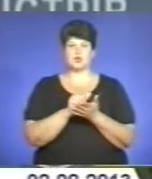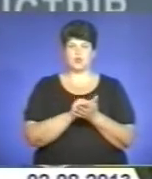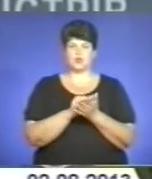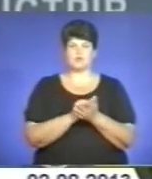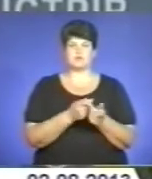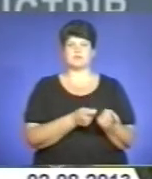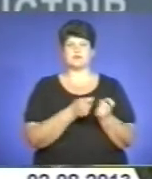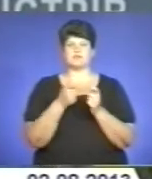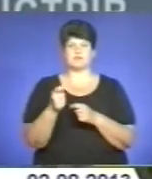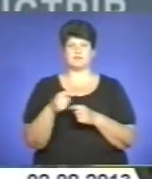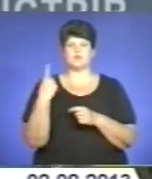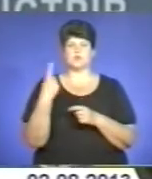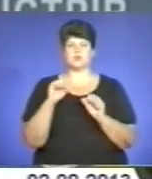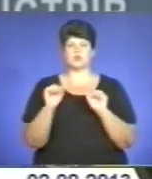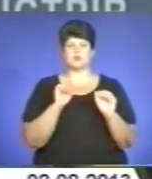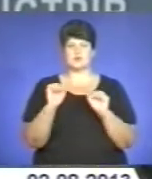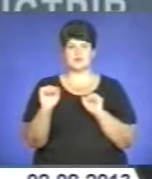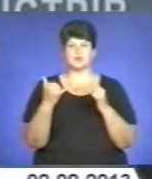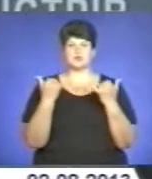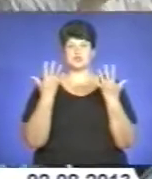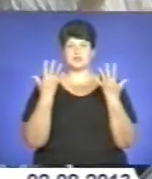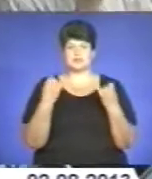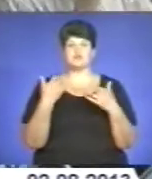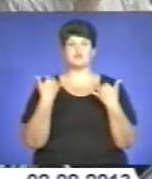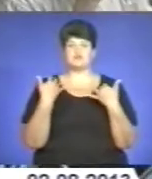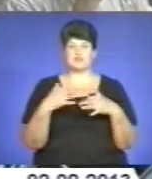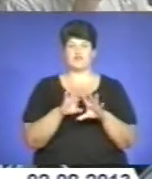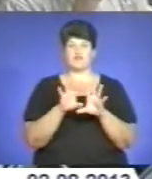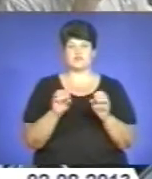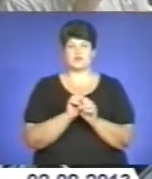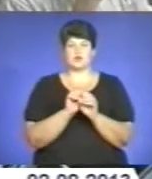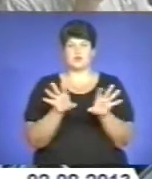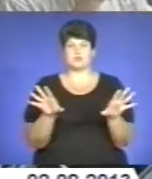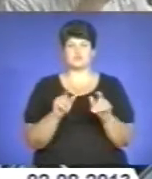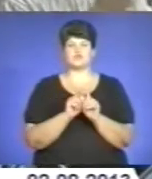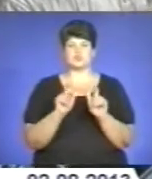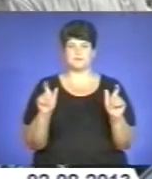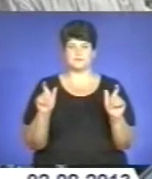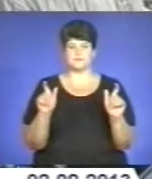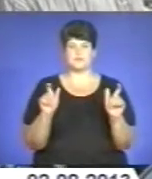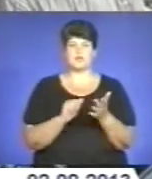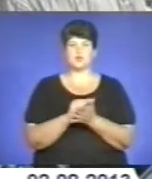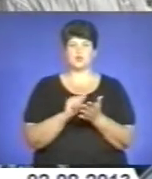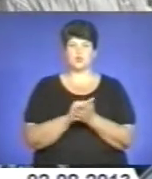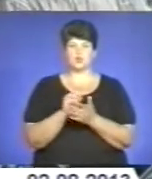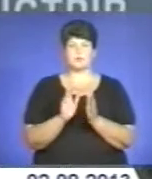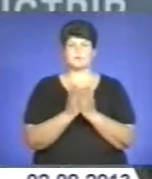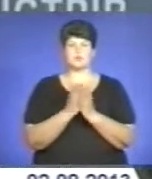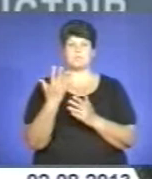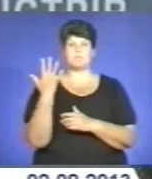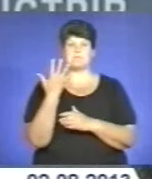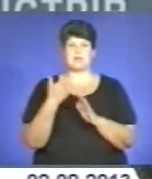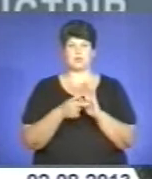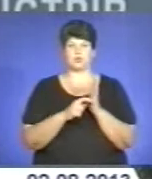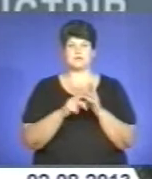довезені до обласних управлінь. На сьогоднішній день вони вже всі роздані по школам. Друг підручників 5 класу